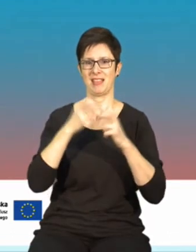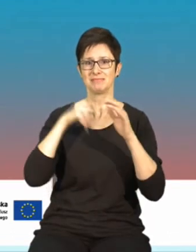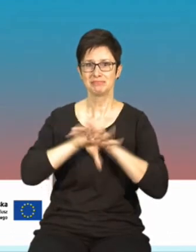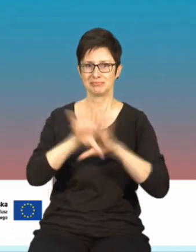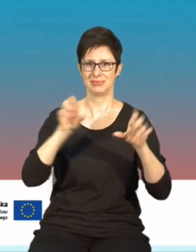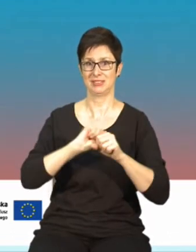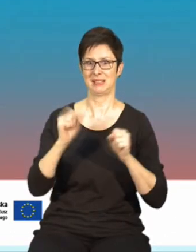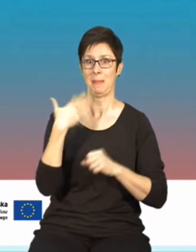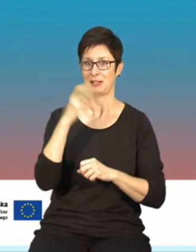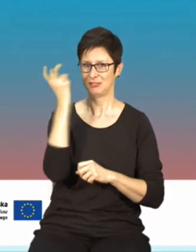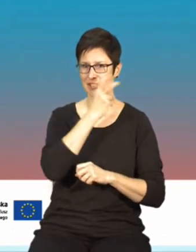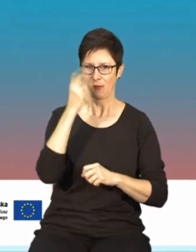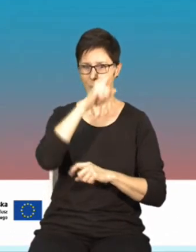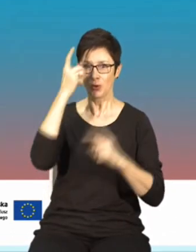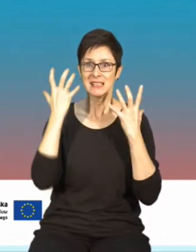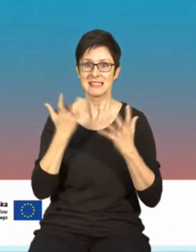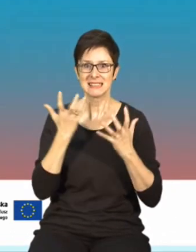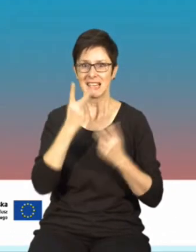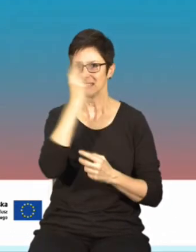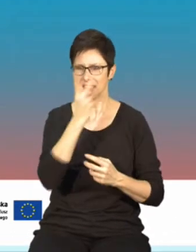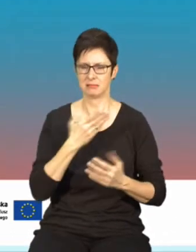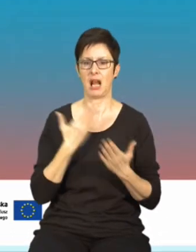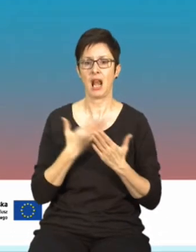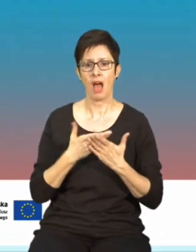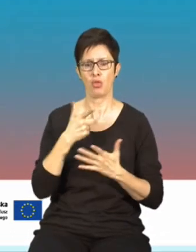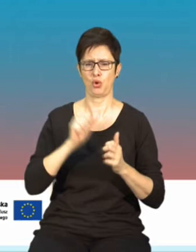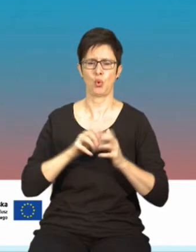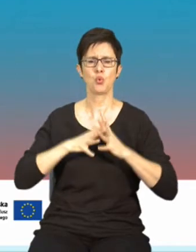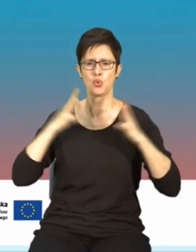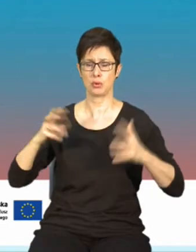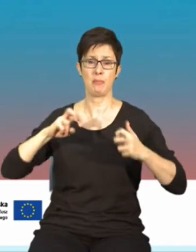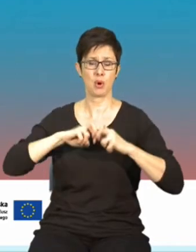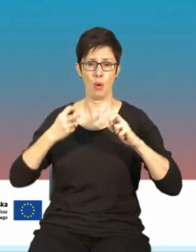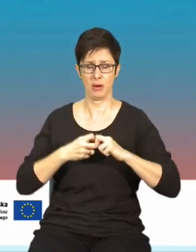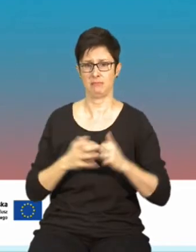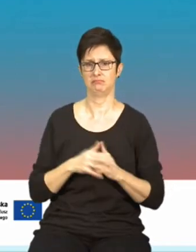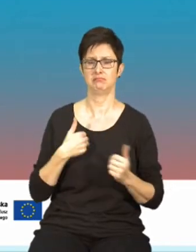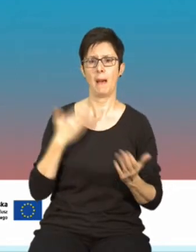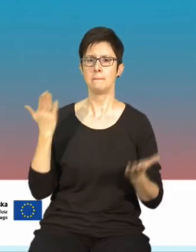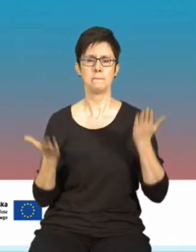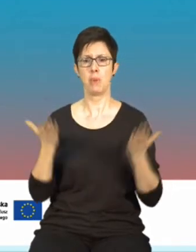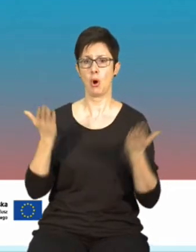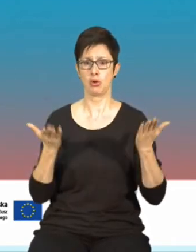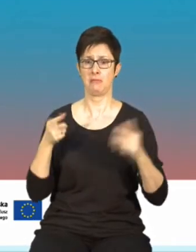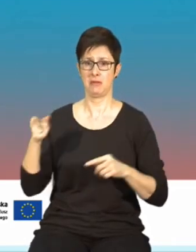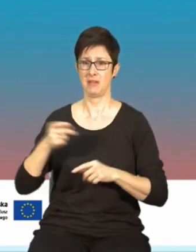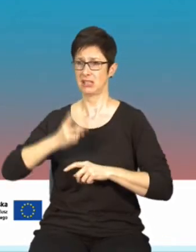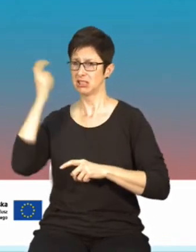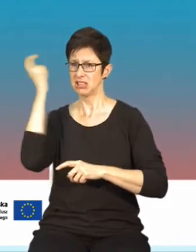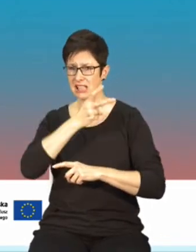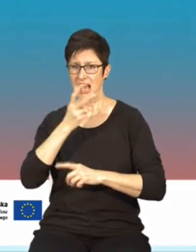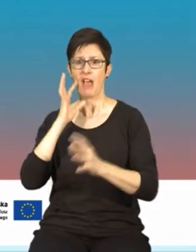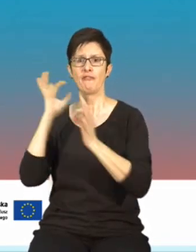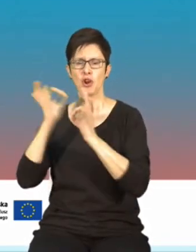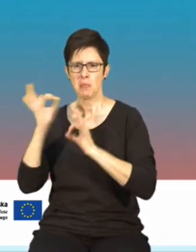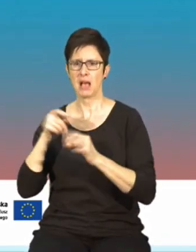internecie bardzo dobrze się sprzedaje. Dlatego jest to tak wielki problem. Dla porównania, sensacyjna wiadomość, która nie ma nic